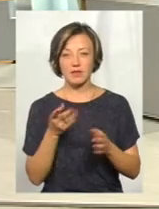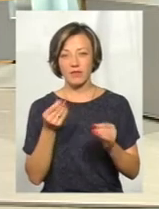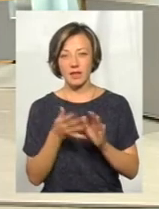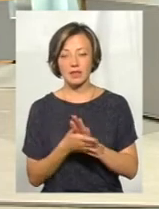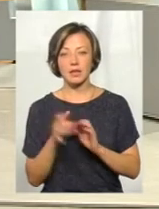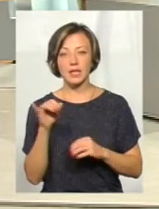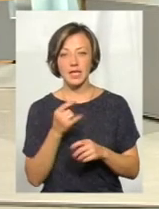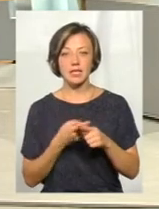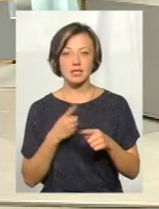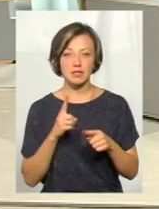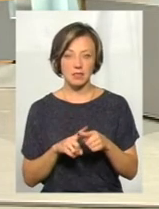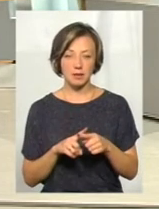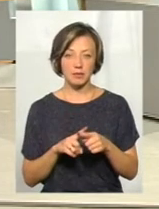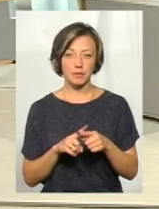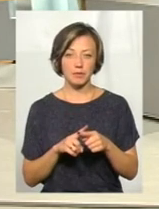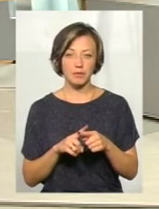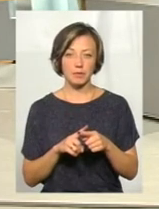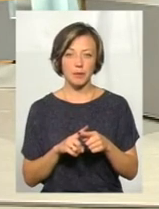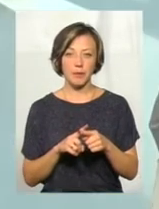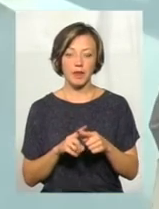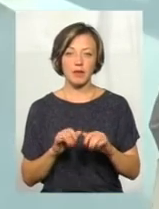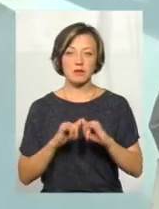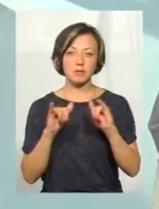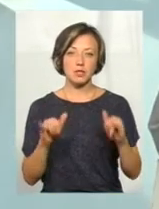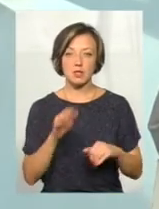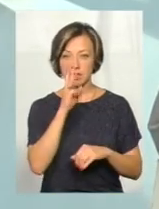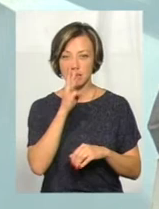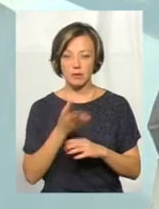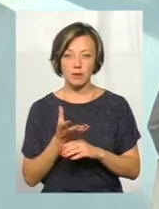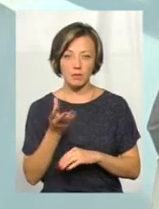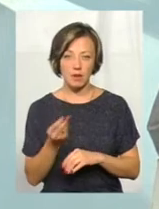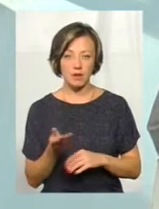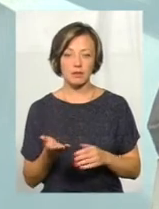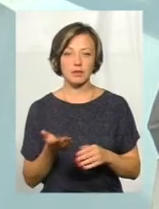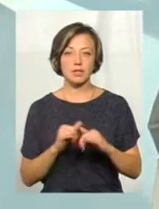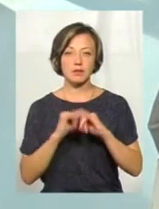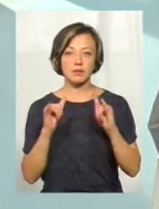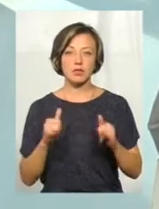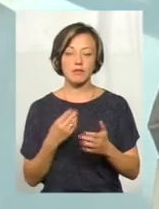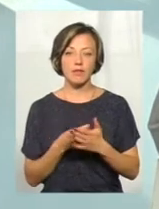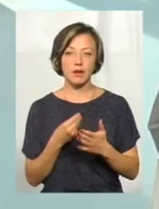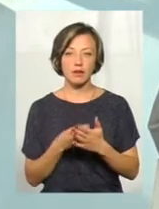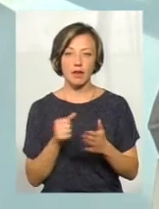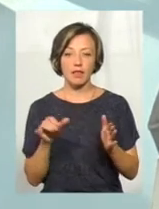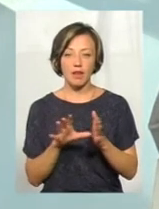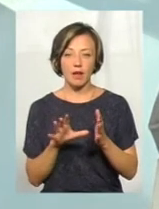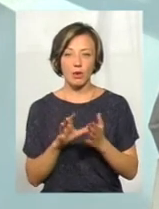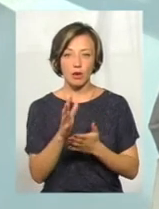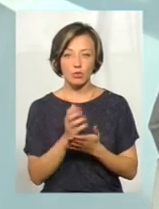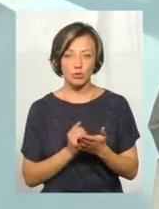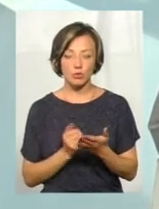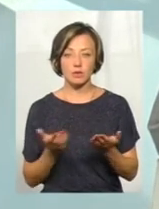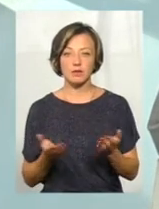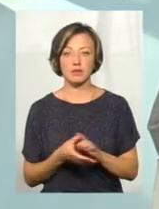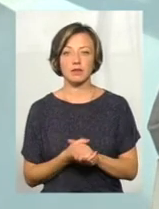звичайно, це збільшення заробітної плати, збільшення вартості енергоресурсів,